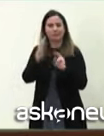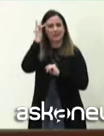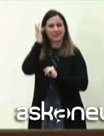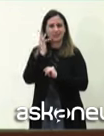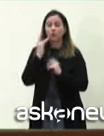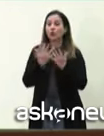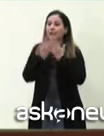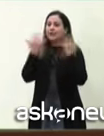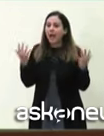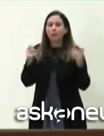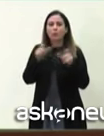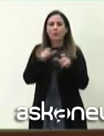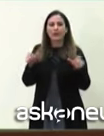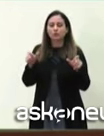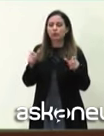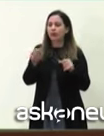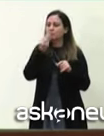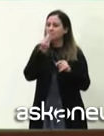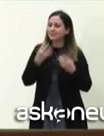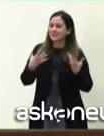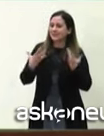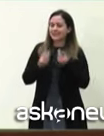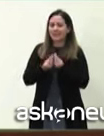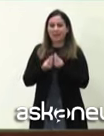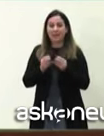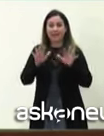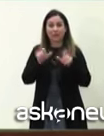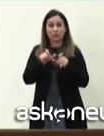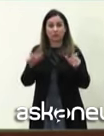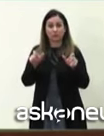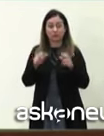persone non sono eventi da programmare.